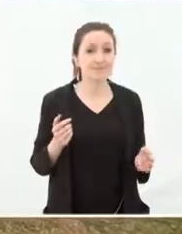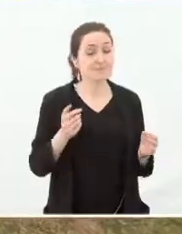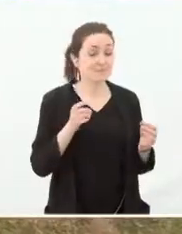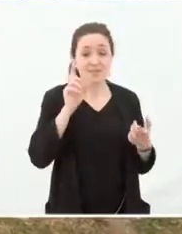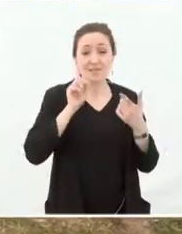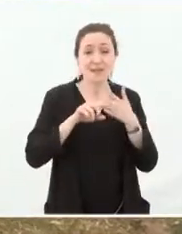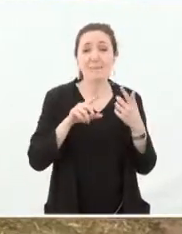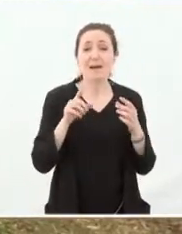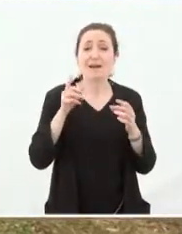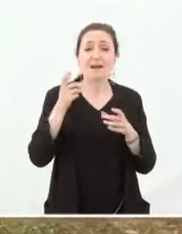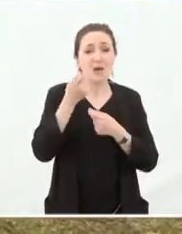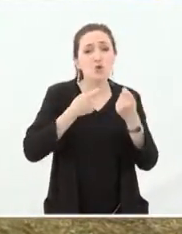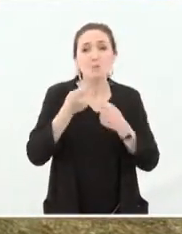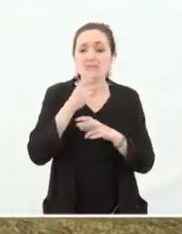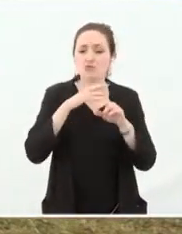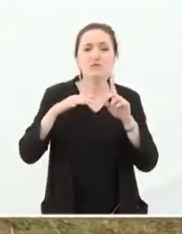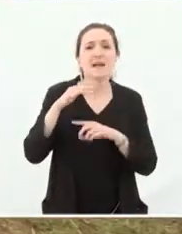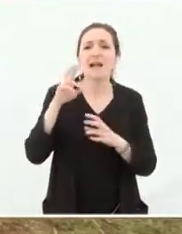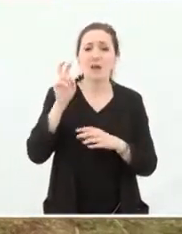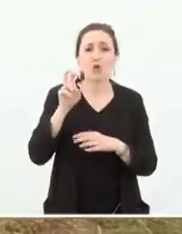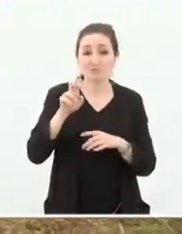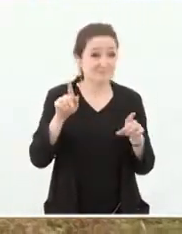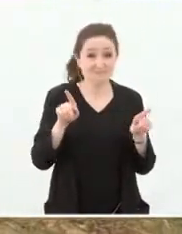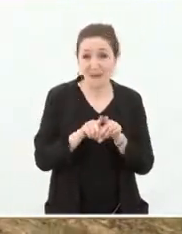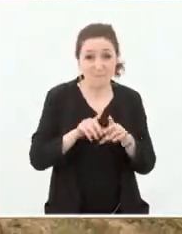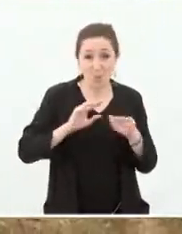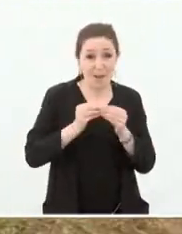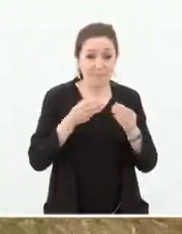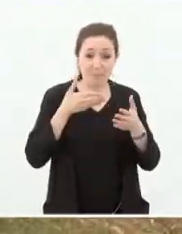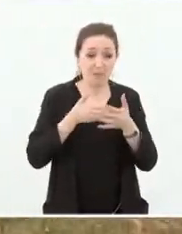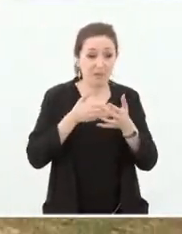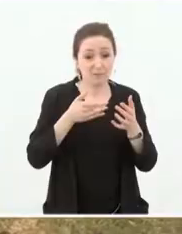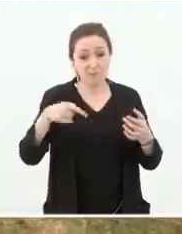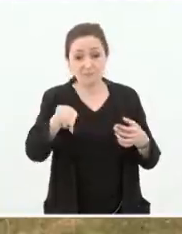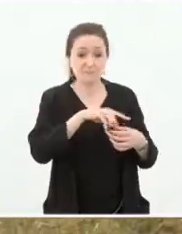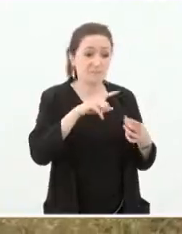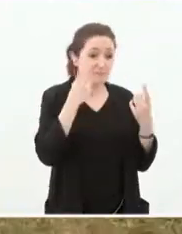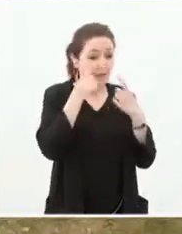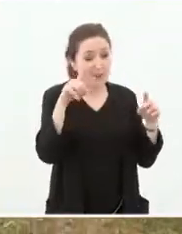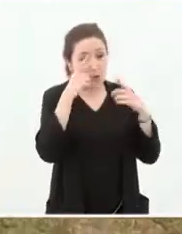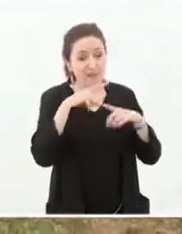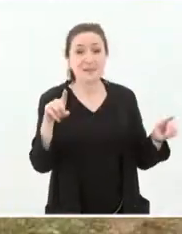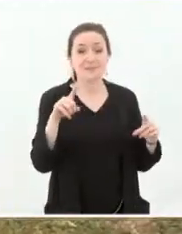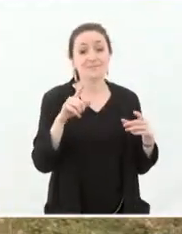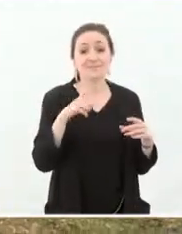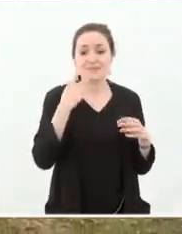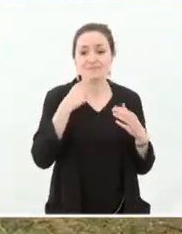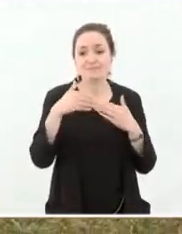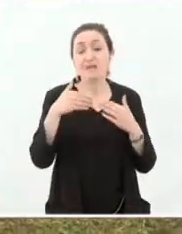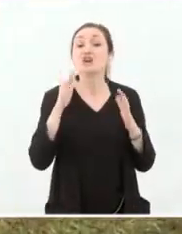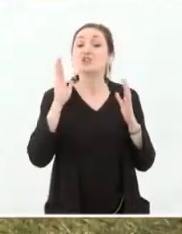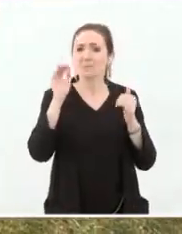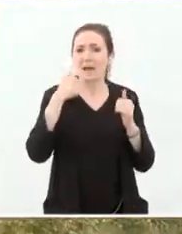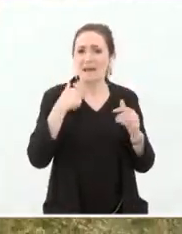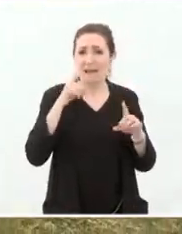'accord non plus sur les grandes questions économiques et sociales et écologiques. Et c'est vrai que dans les années qui viennent, et j'espère que je me trompe, mais dans les 5 à 10 ans,